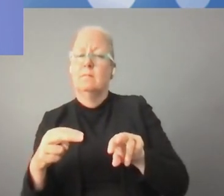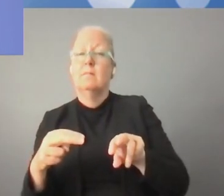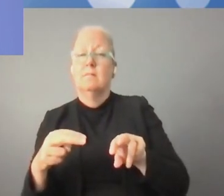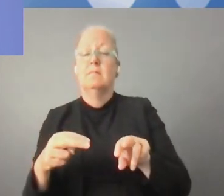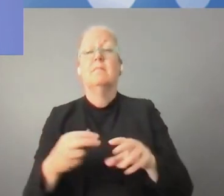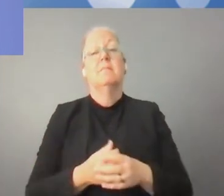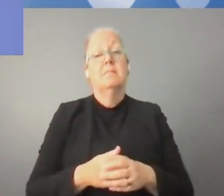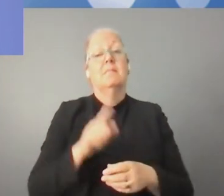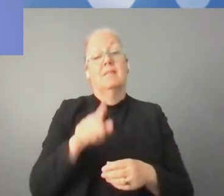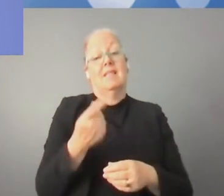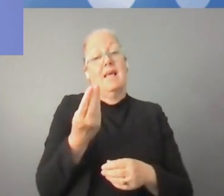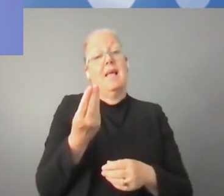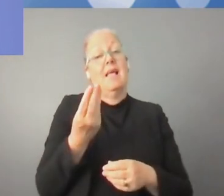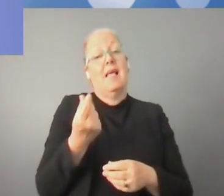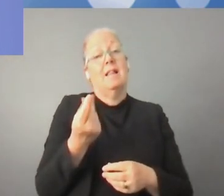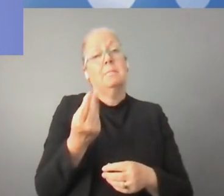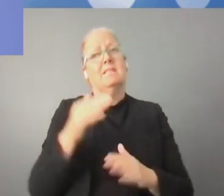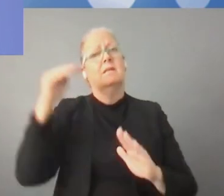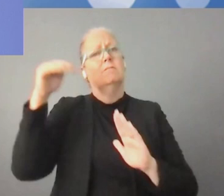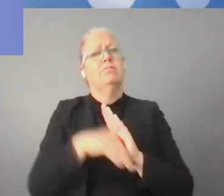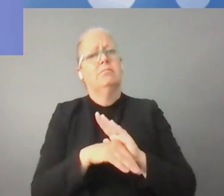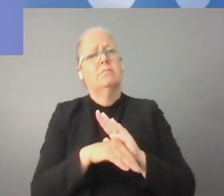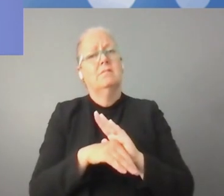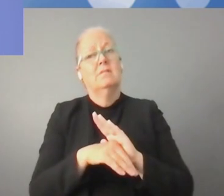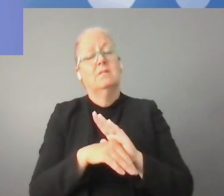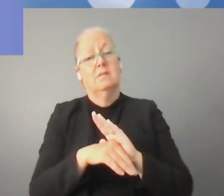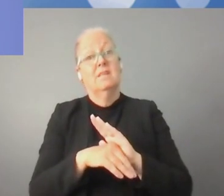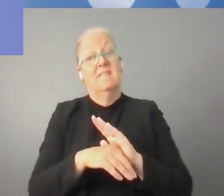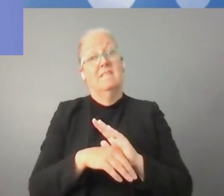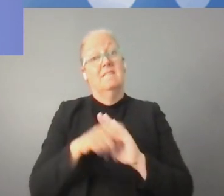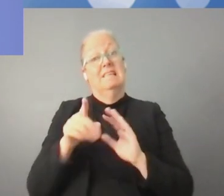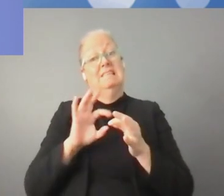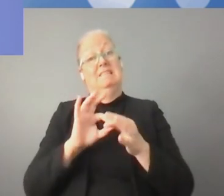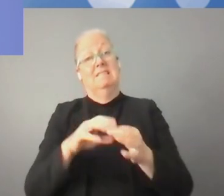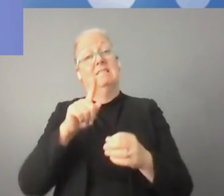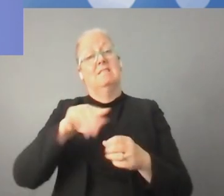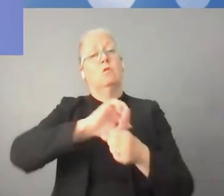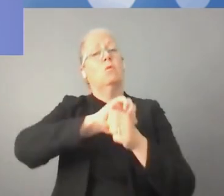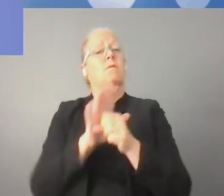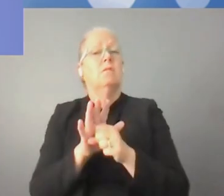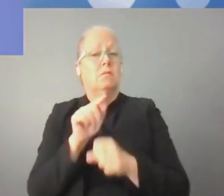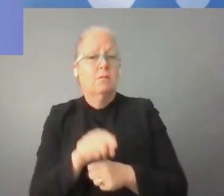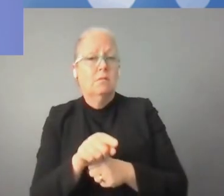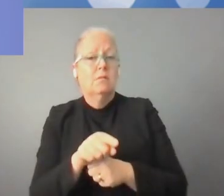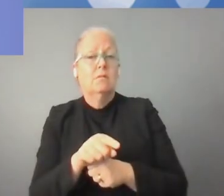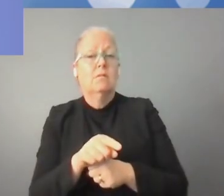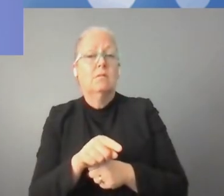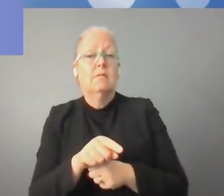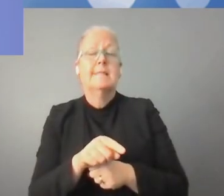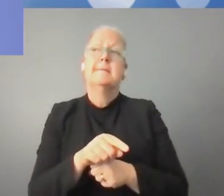هناك جوانب إيجابية أخرى. بالطبع الجائحة كان لها تأثيرها السلبي